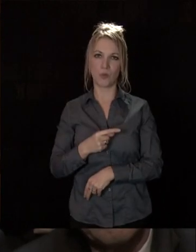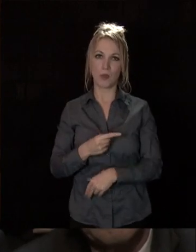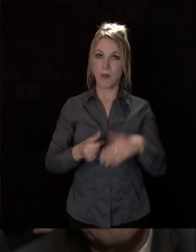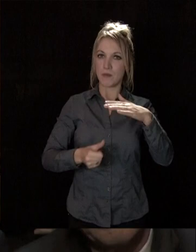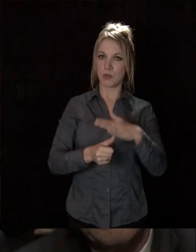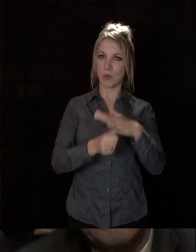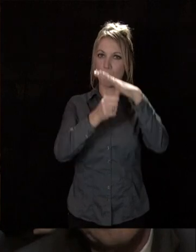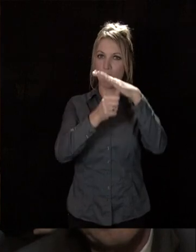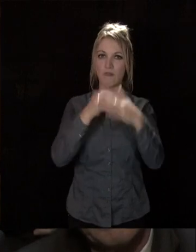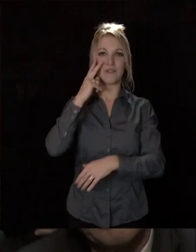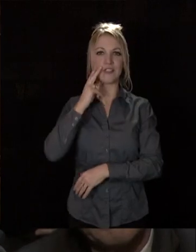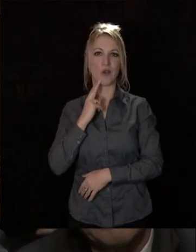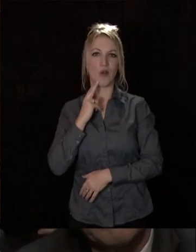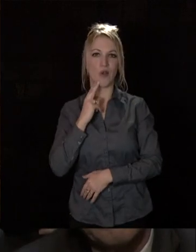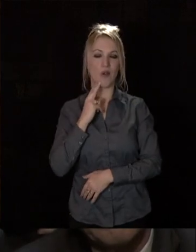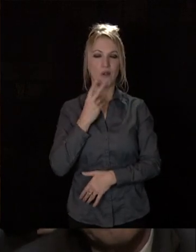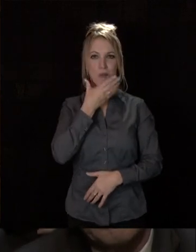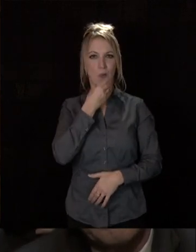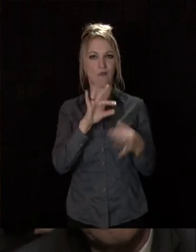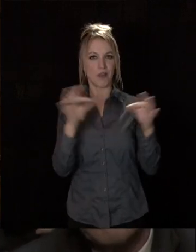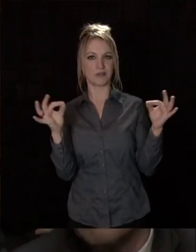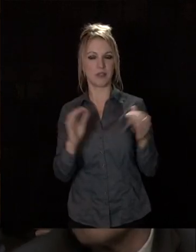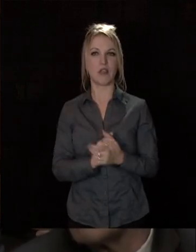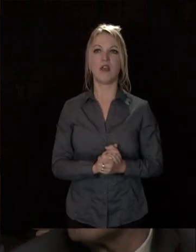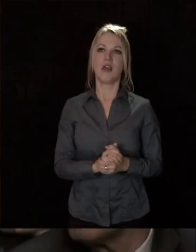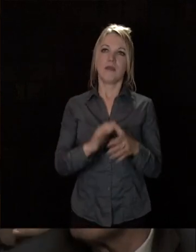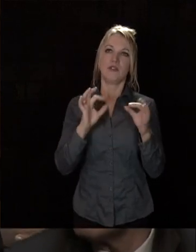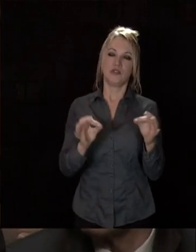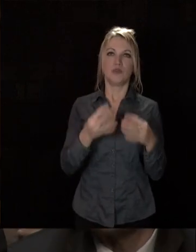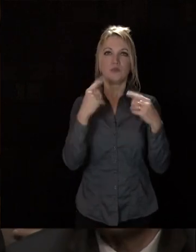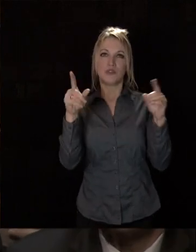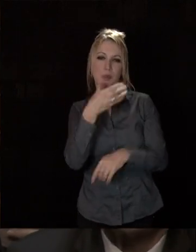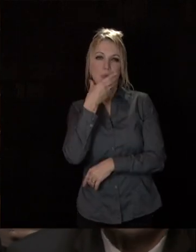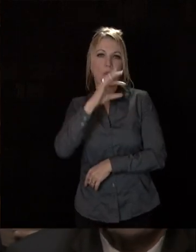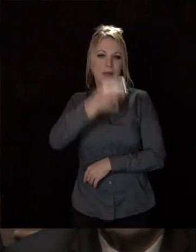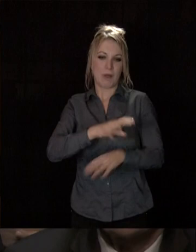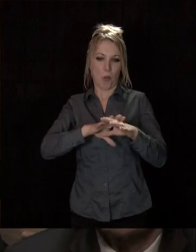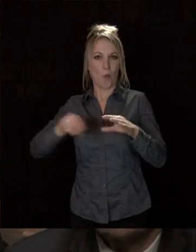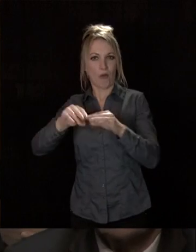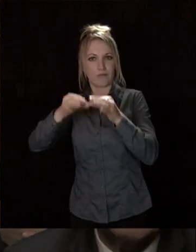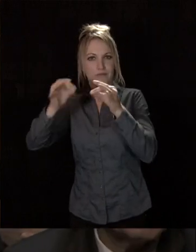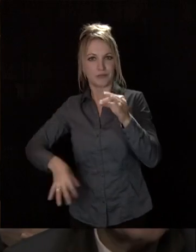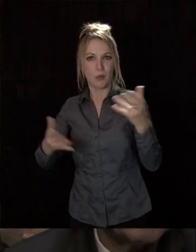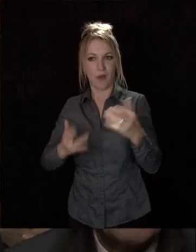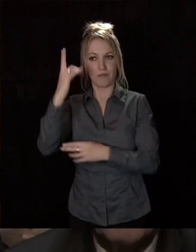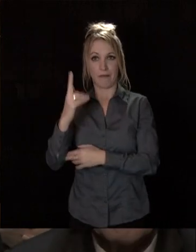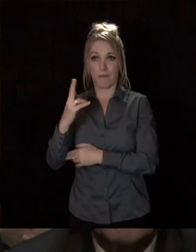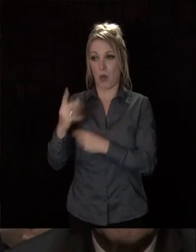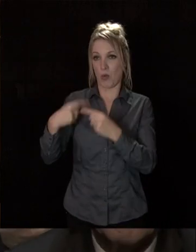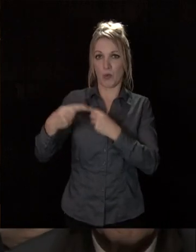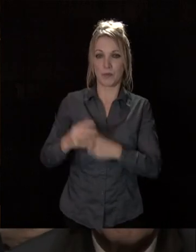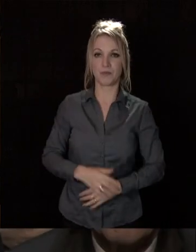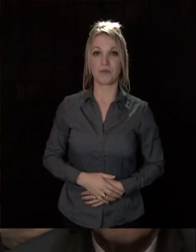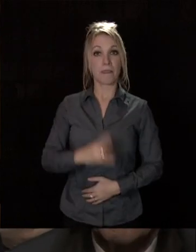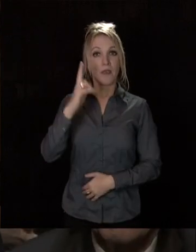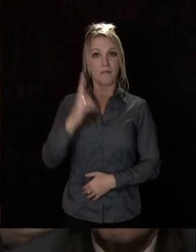Métropole, Viticole. Mais cela va bien au-delà d'une simple musique. C'est du concret. C'est parti. C'est parti. Nous sommes entrés